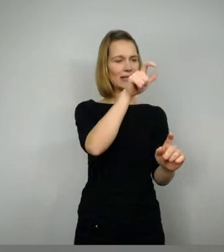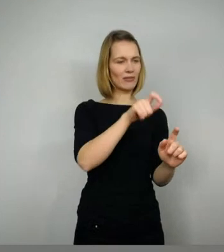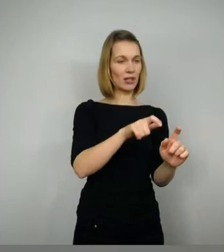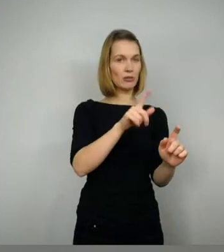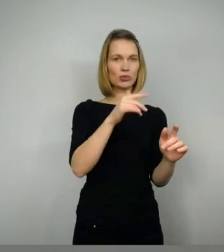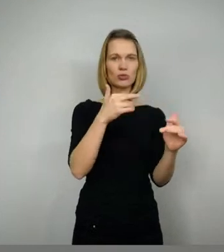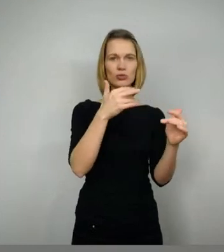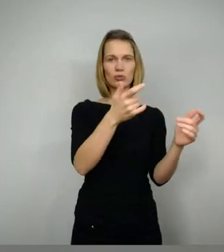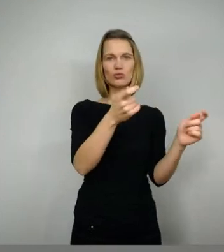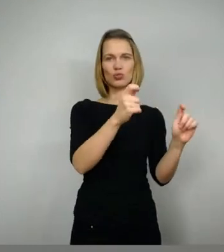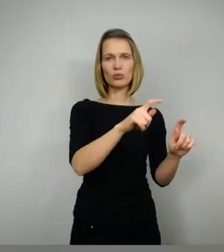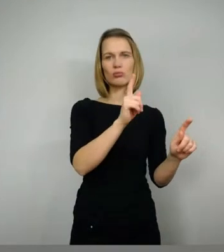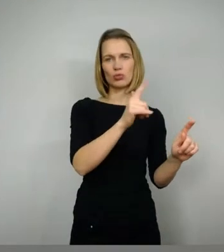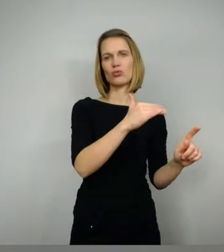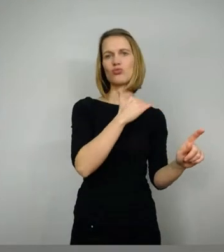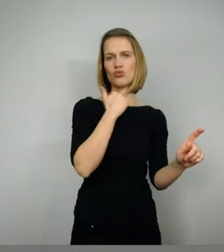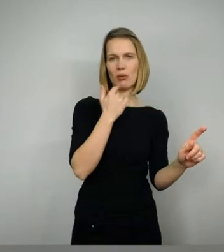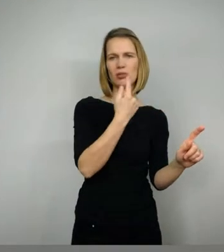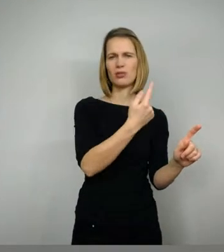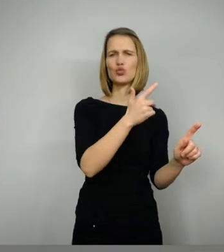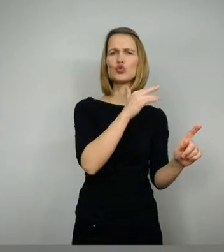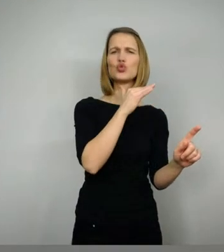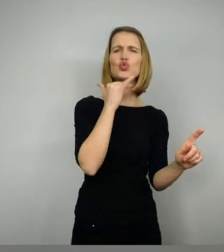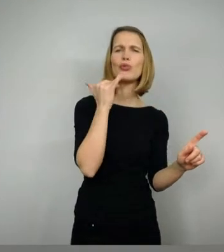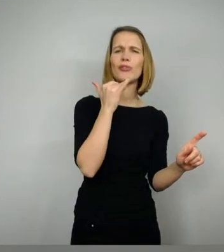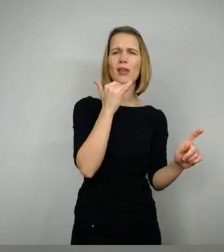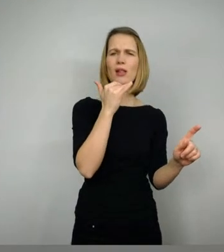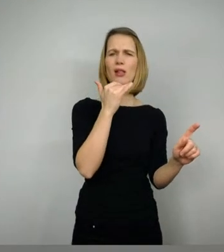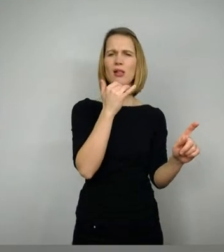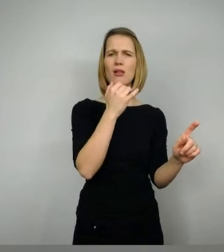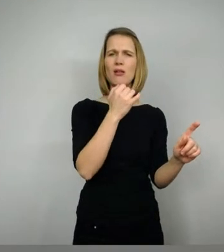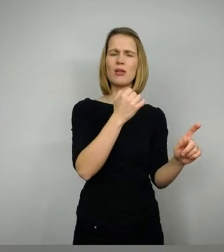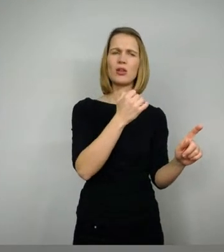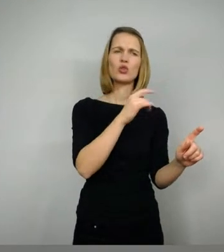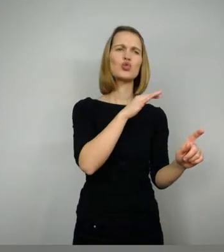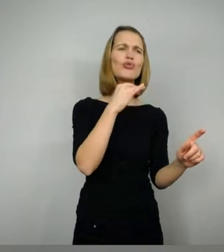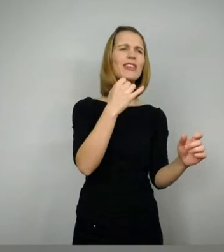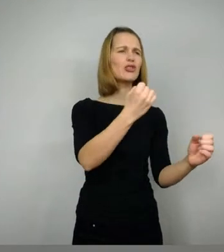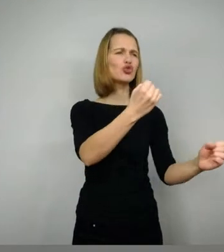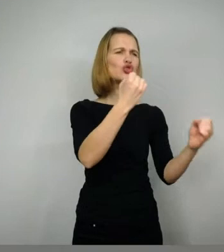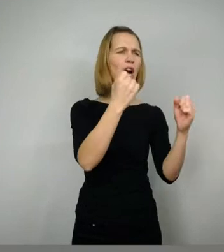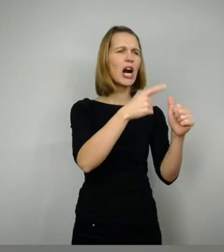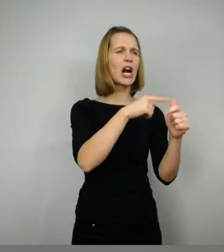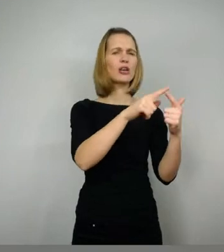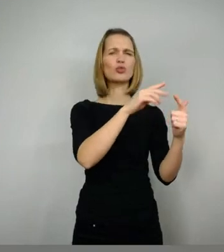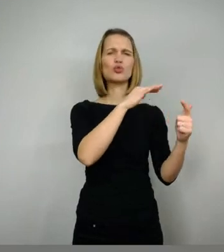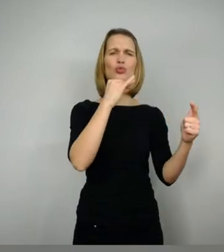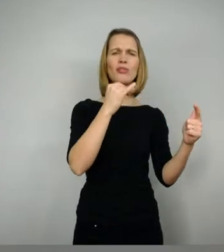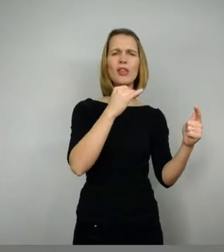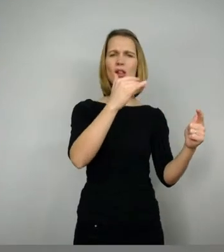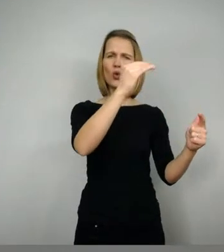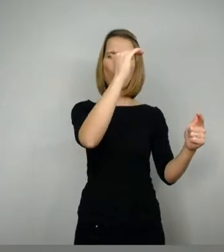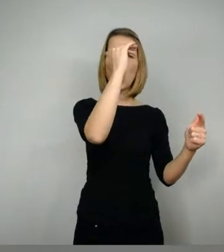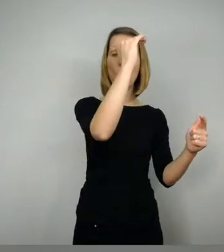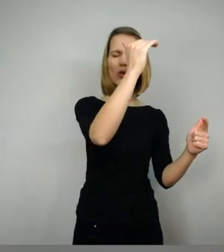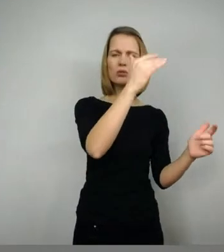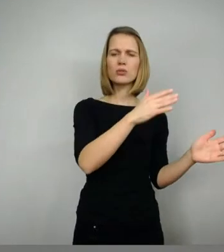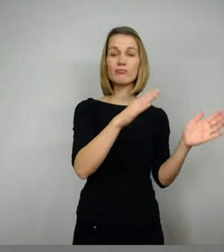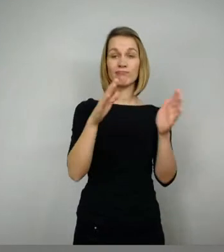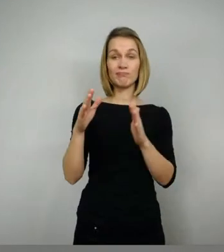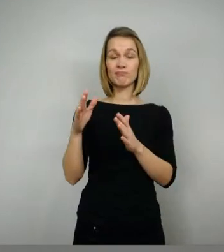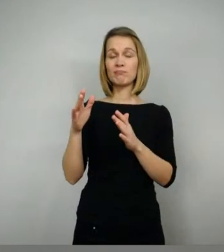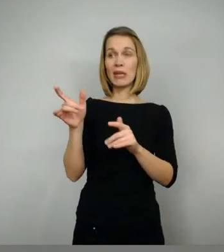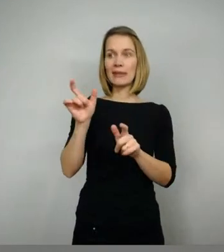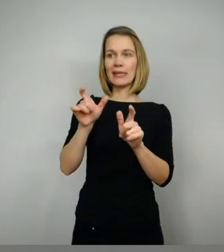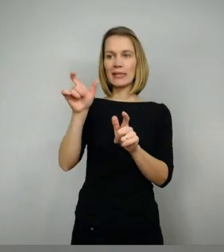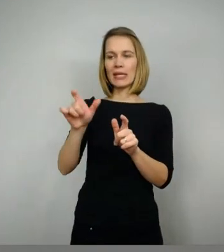weil er einfach zu viel hatte, zu stark war, zu groß war, betrogen hat. Bei Dietrich ist es ein bisschen anders, denn